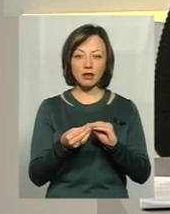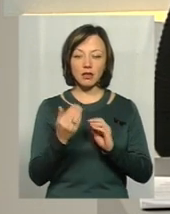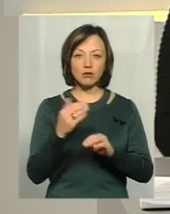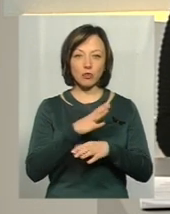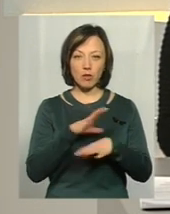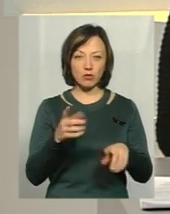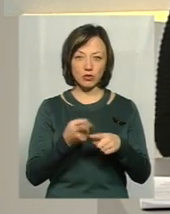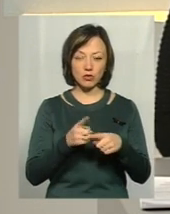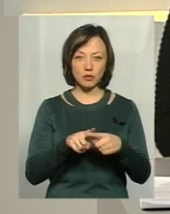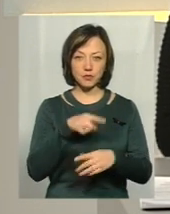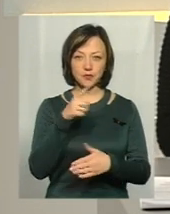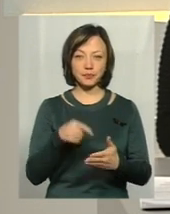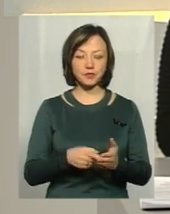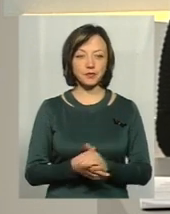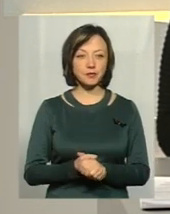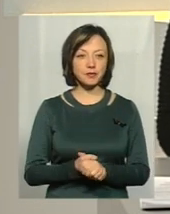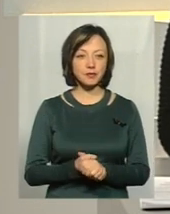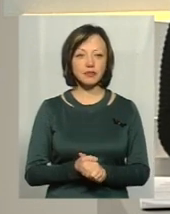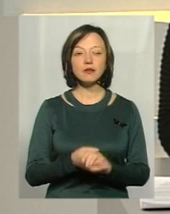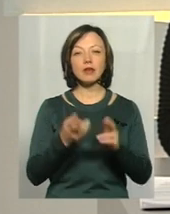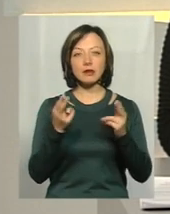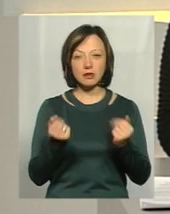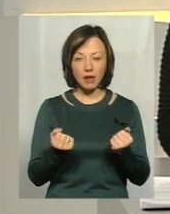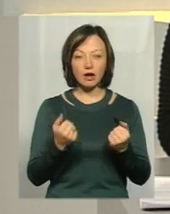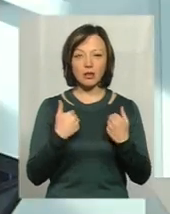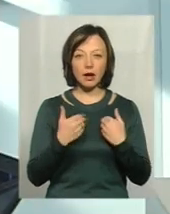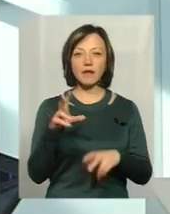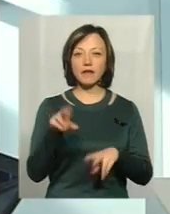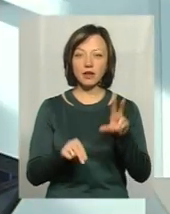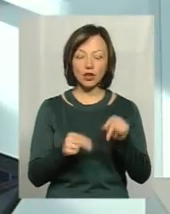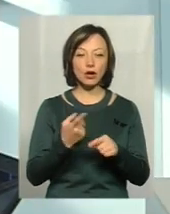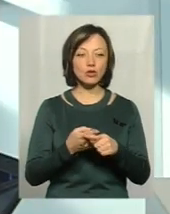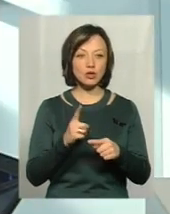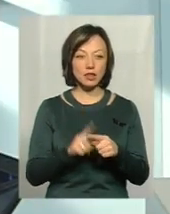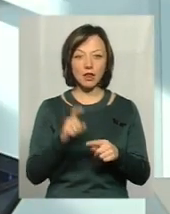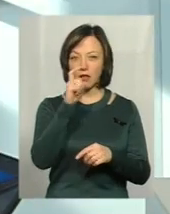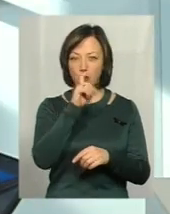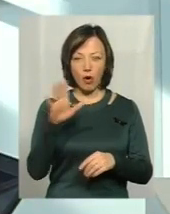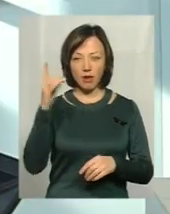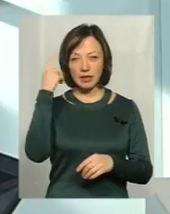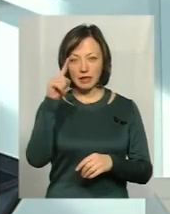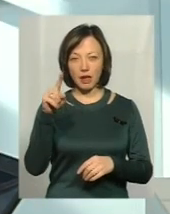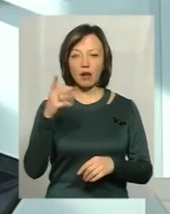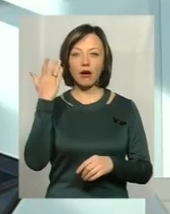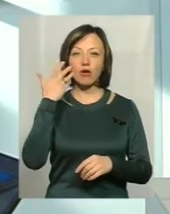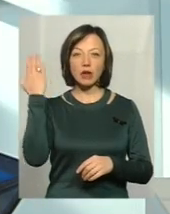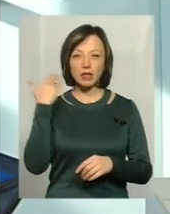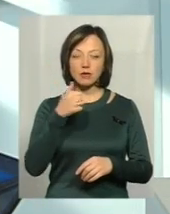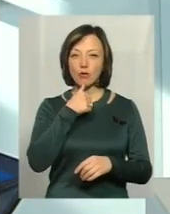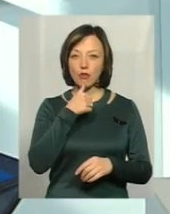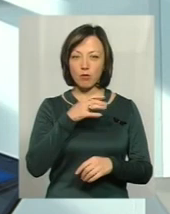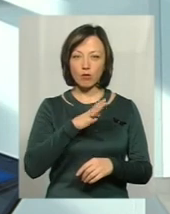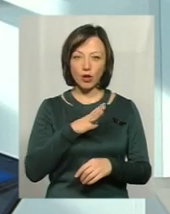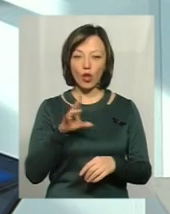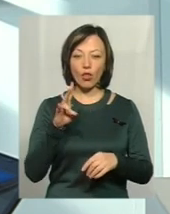їх не було. Як ви думаєте? Ви знаєте, так. Я вважаю, що це непогана ідея, колись були такі спроби,